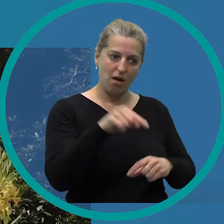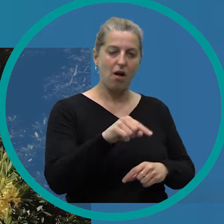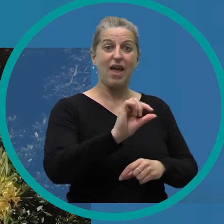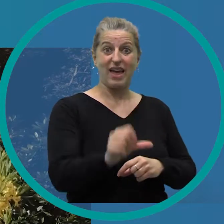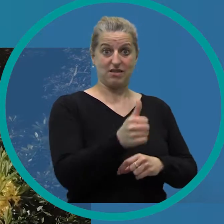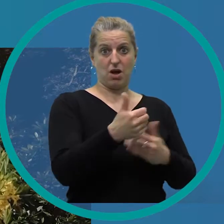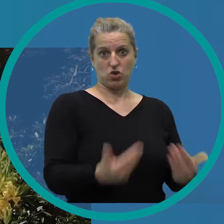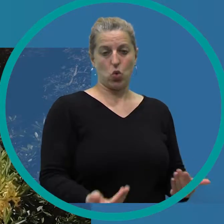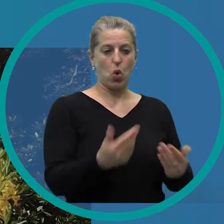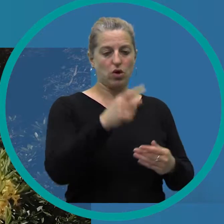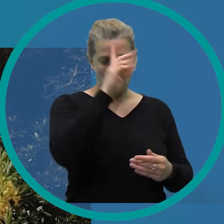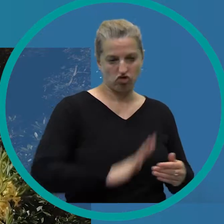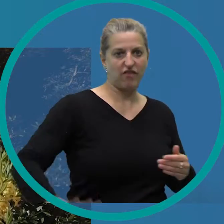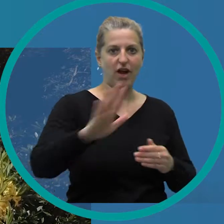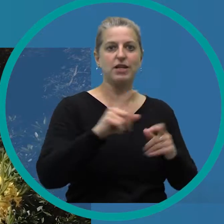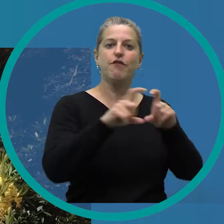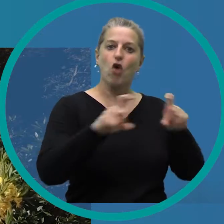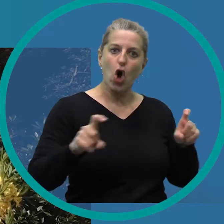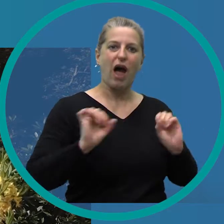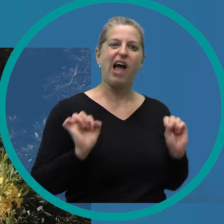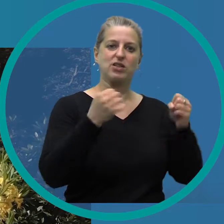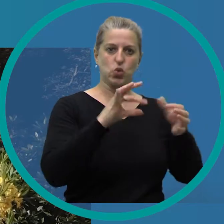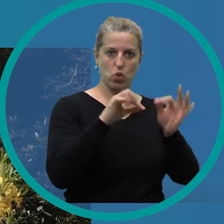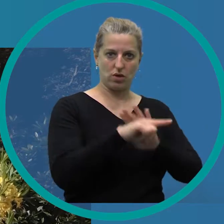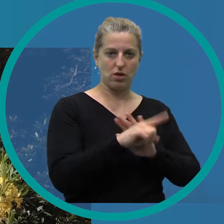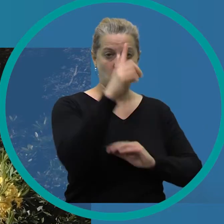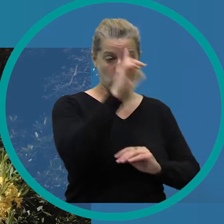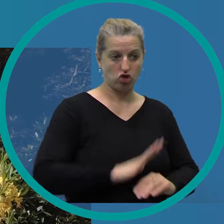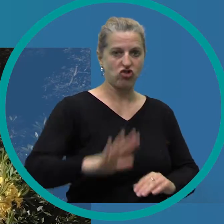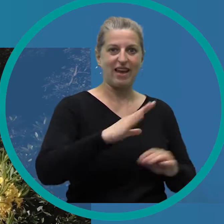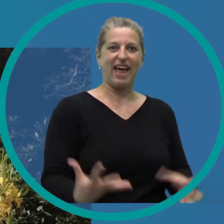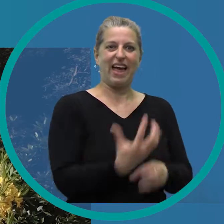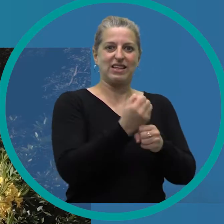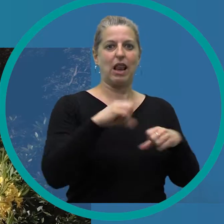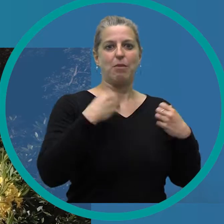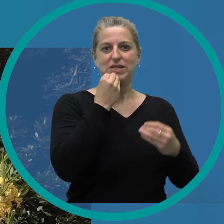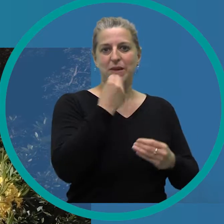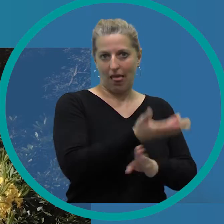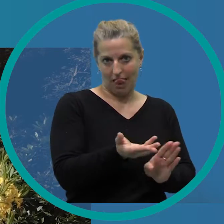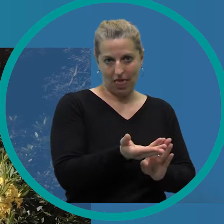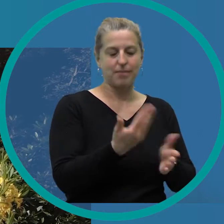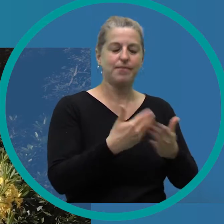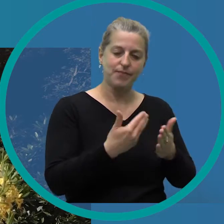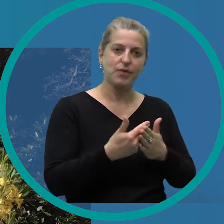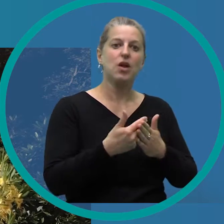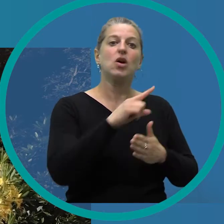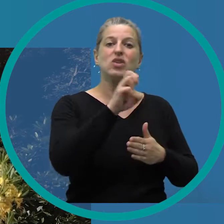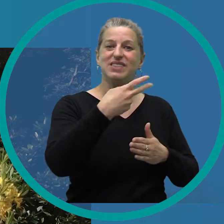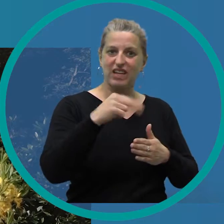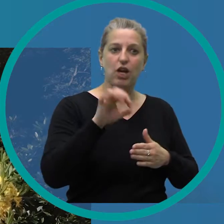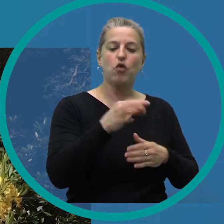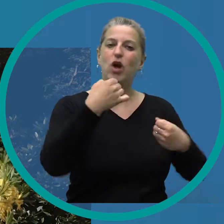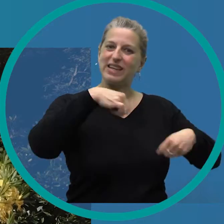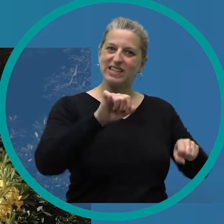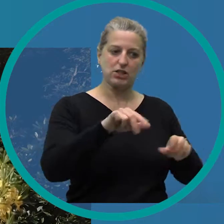erstmalig eine bundesweite Aktionswoche unter dem Motto Deutschland rettet Lebensmittel geplant. Und das Zehn wird für das Bundesland